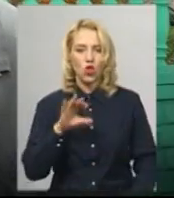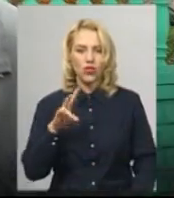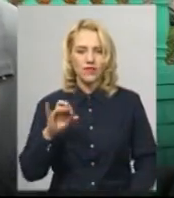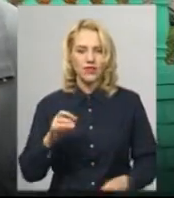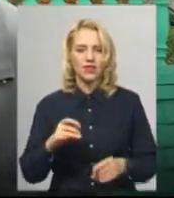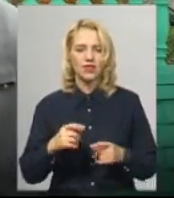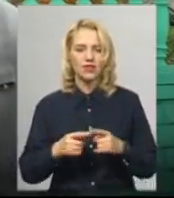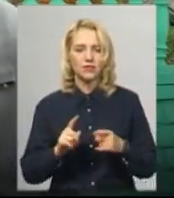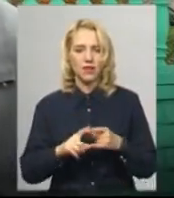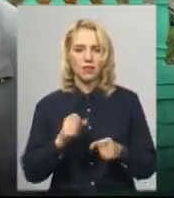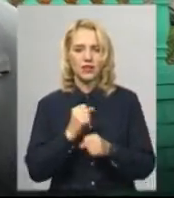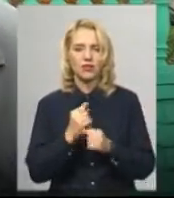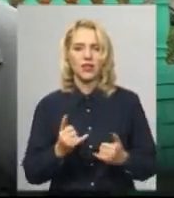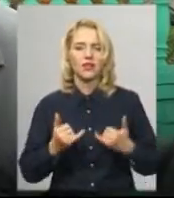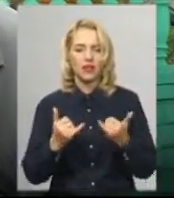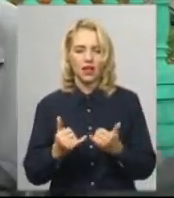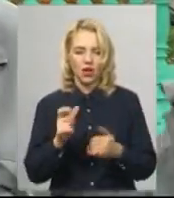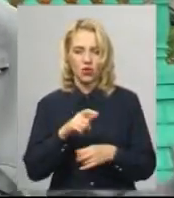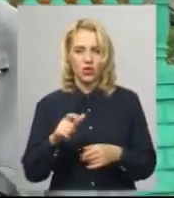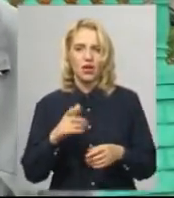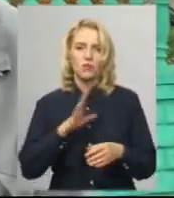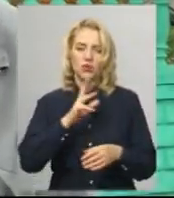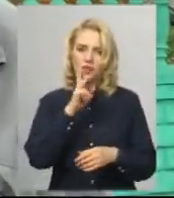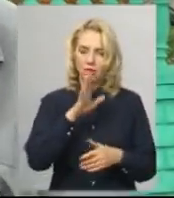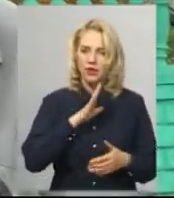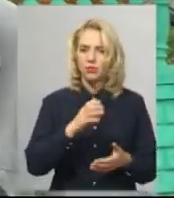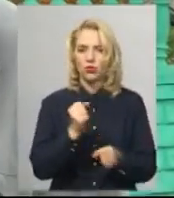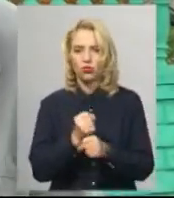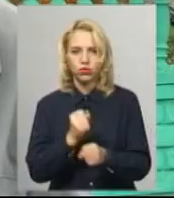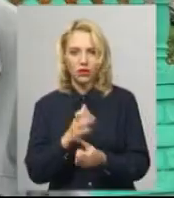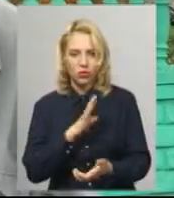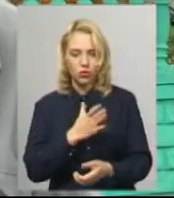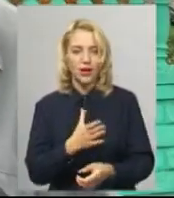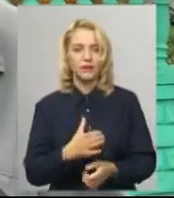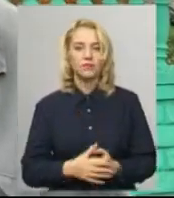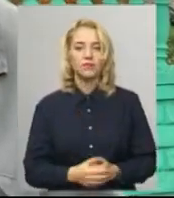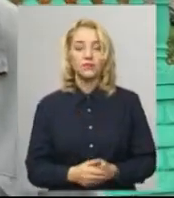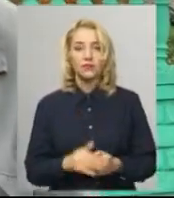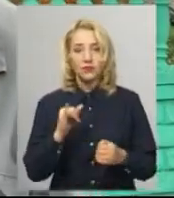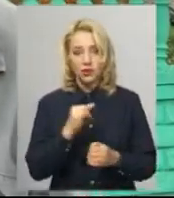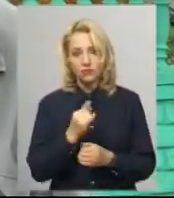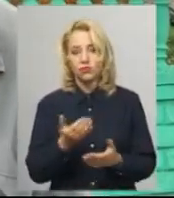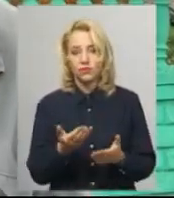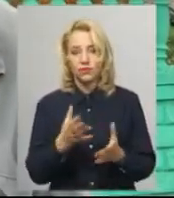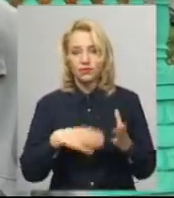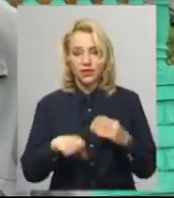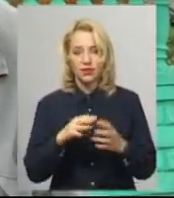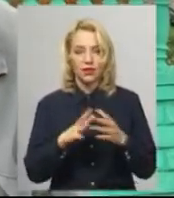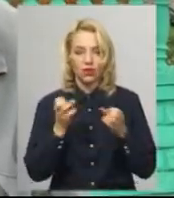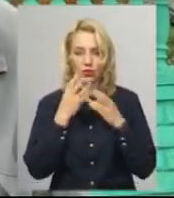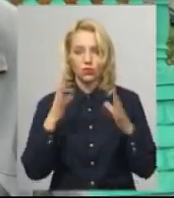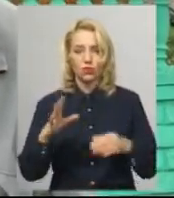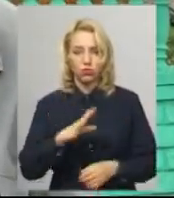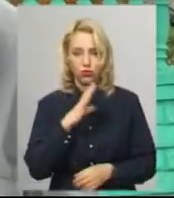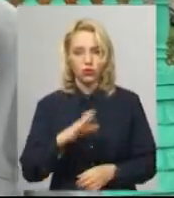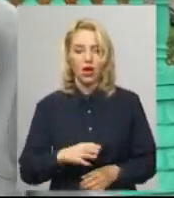100 людей працювало, мали роботу, зарплату. Ну, все добре було.